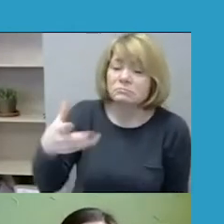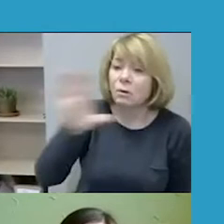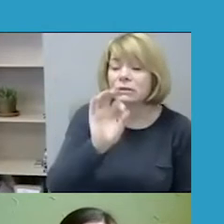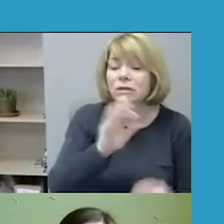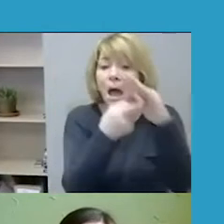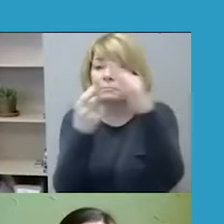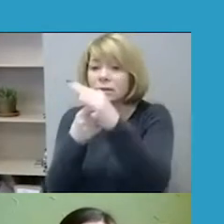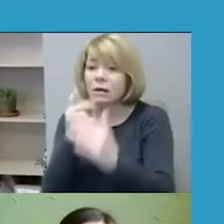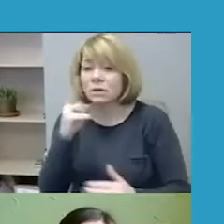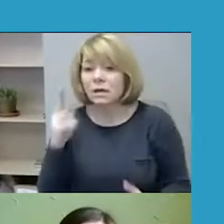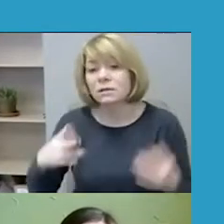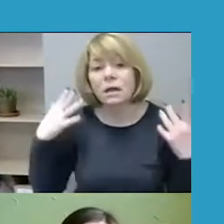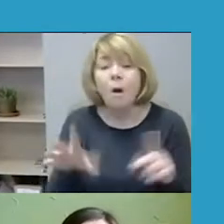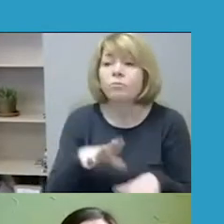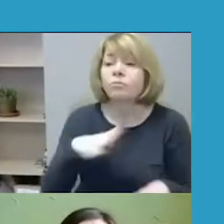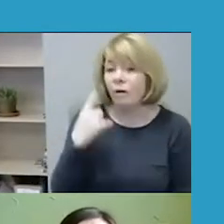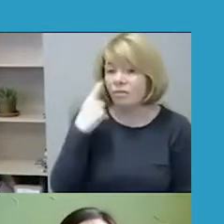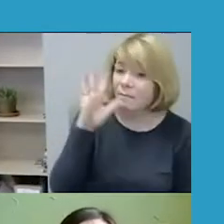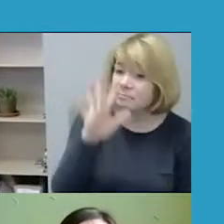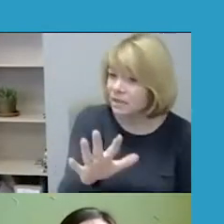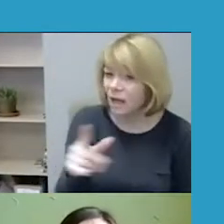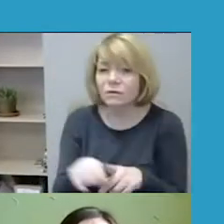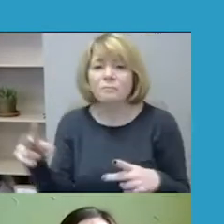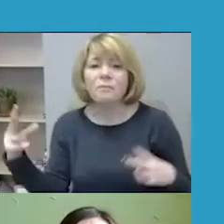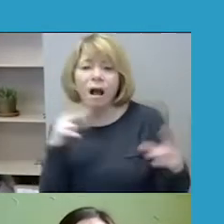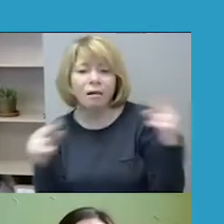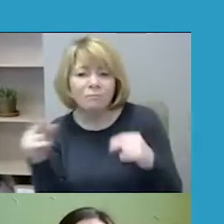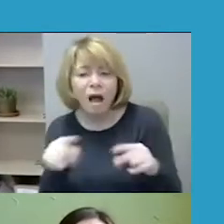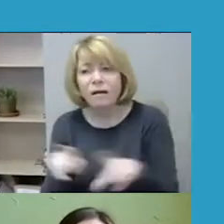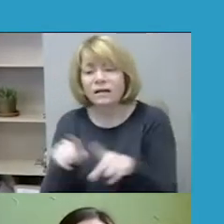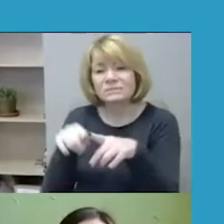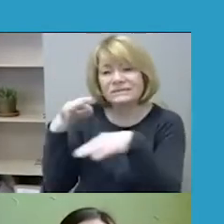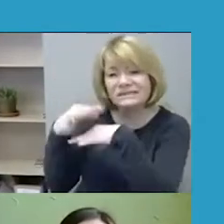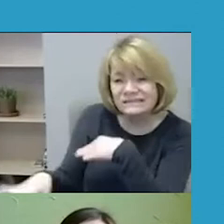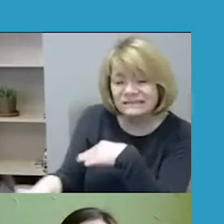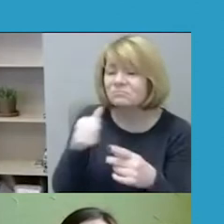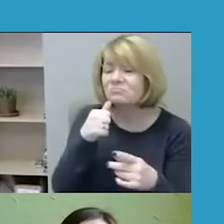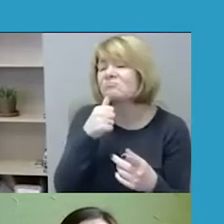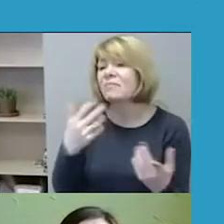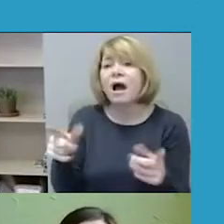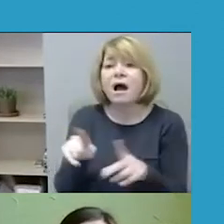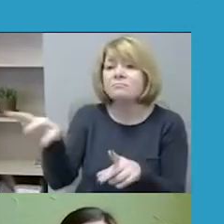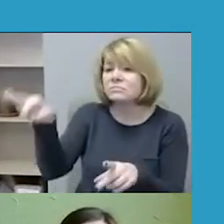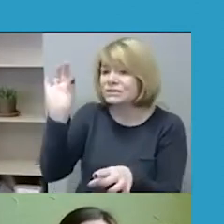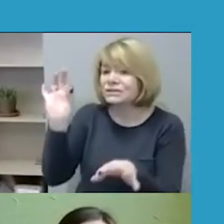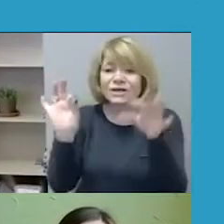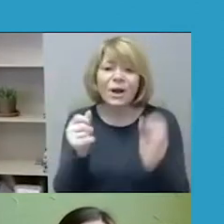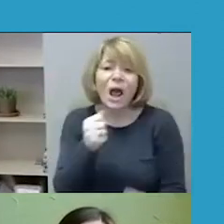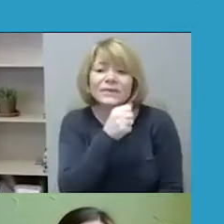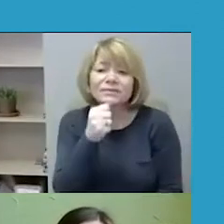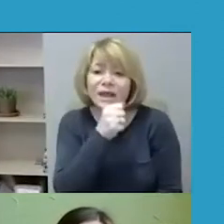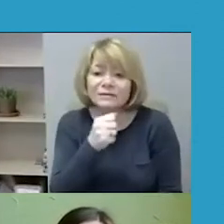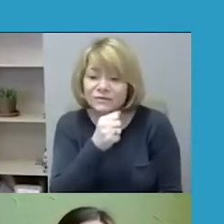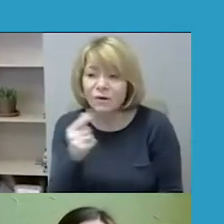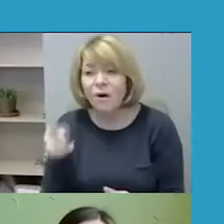susidūrę tiek su neapykantos kalba, tiek su neapykantos nusikaltimais, renkant asmenės intervių, nebuvo mūsų pagrindinis kriterijus, kad